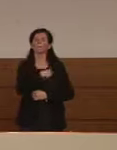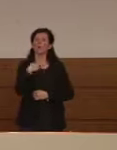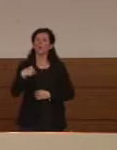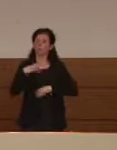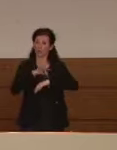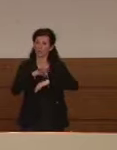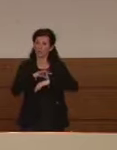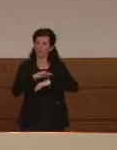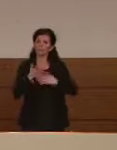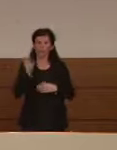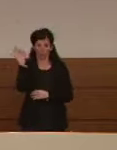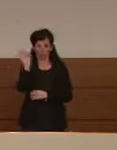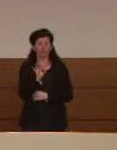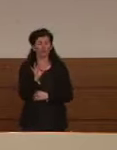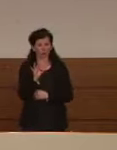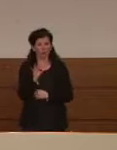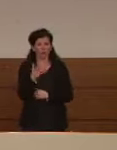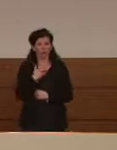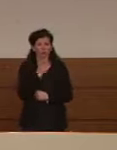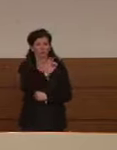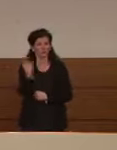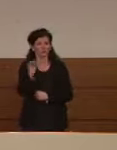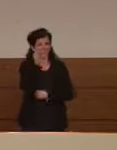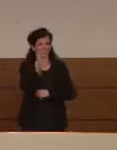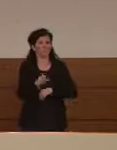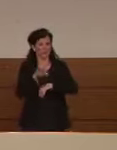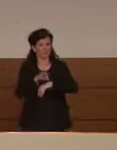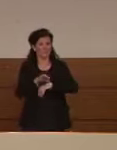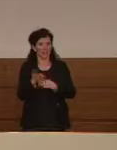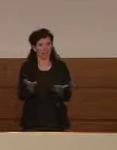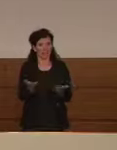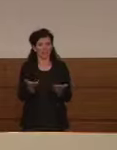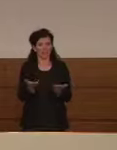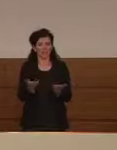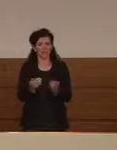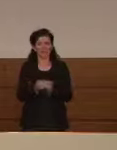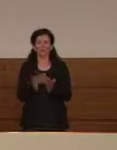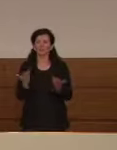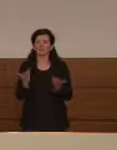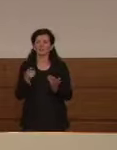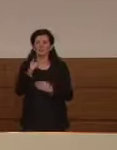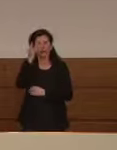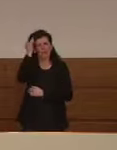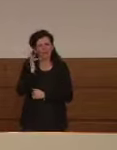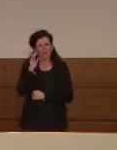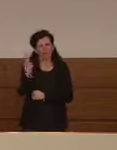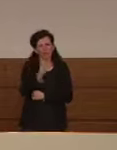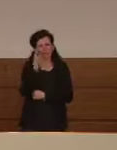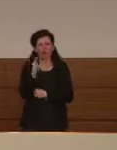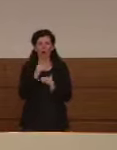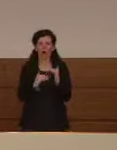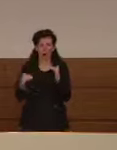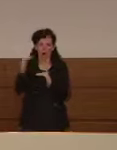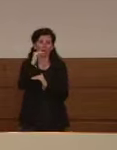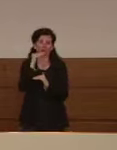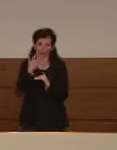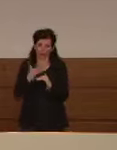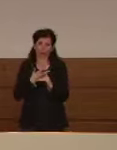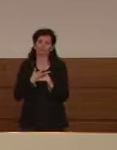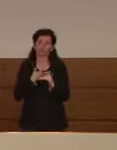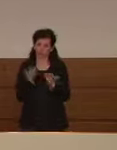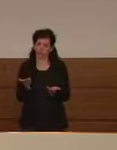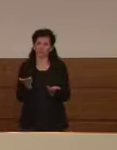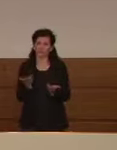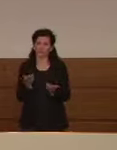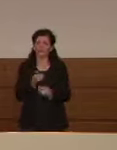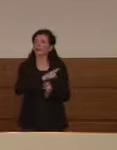percentuale di casi la dà per cui che abbia una letalità più elevata dopo oltretutto finché